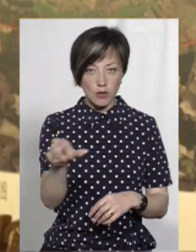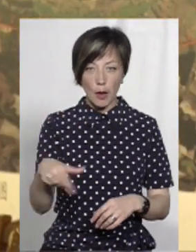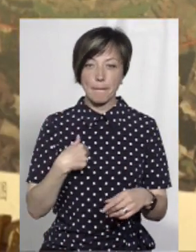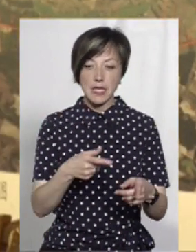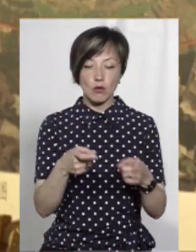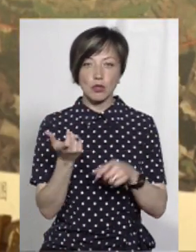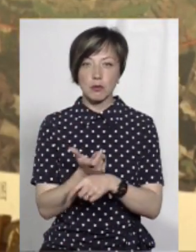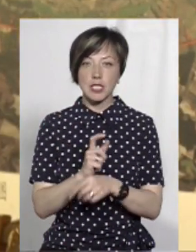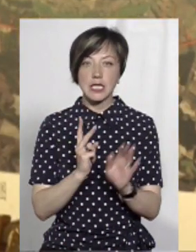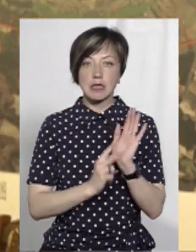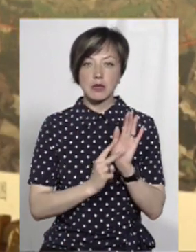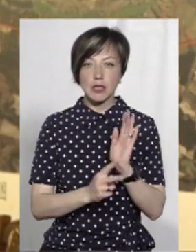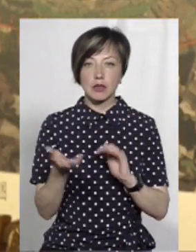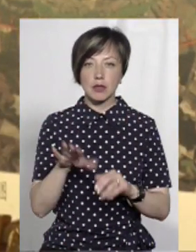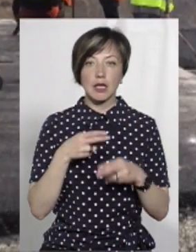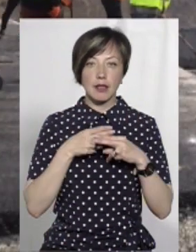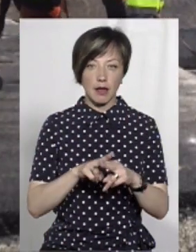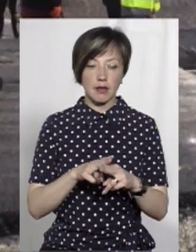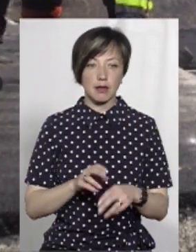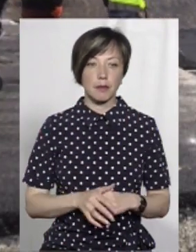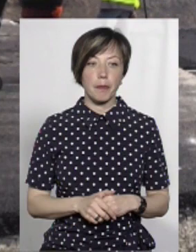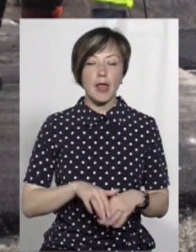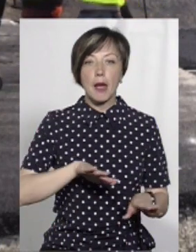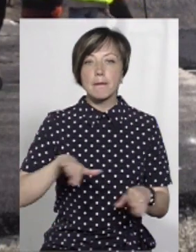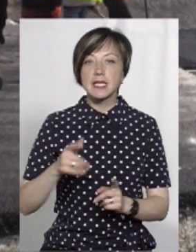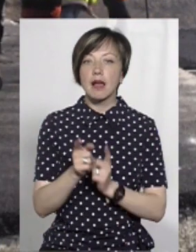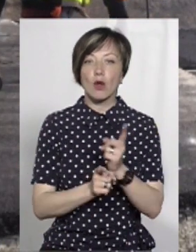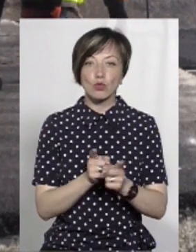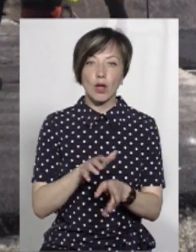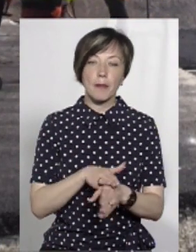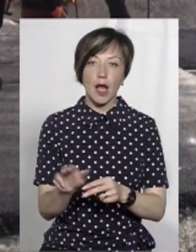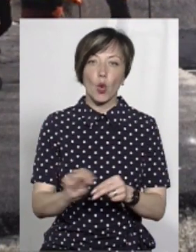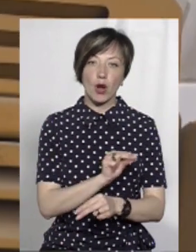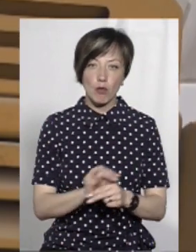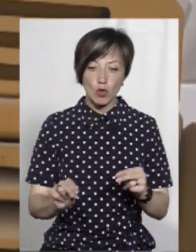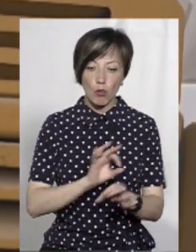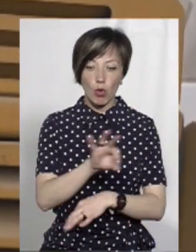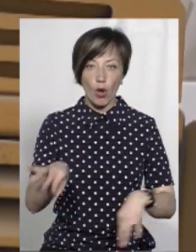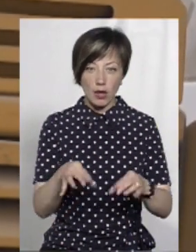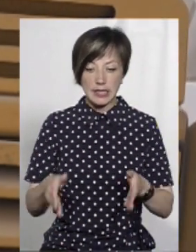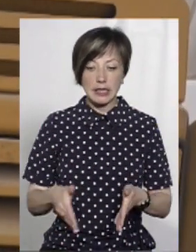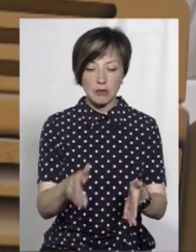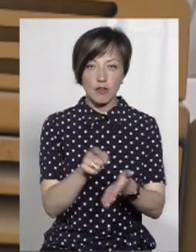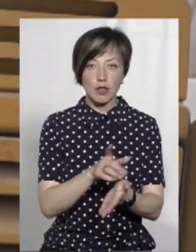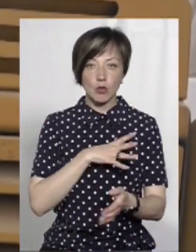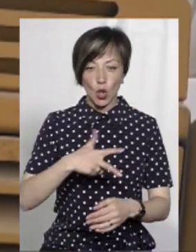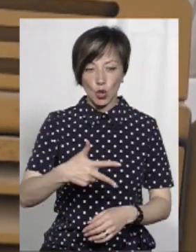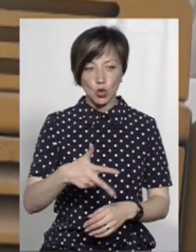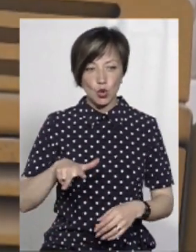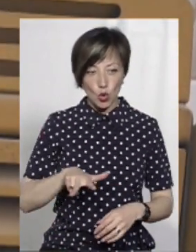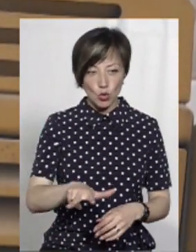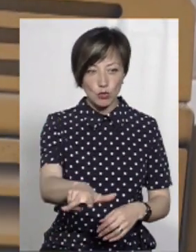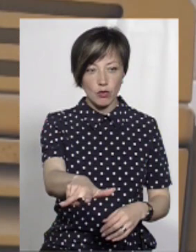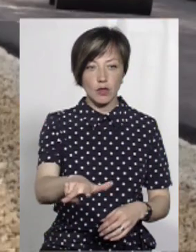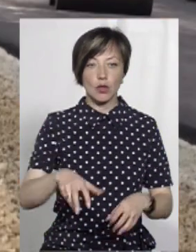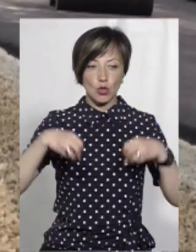залучили більше 70 одиниць техніки. Після реконструкції та капітального ремонту за проєктом на трасі повинна бути трьохсмугова дорога